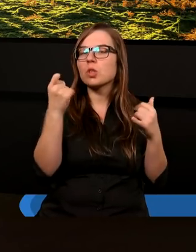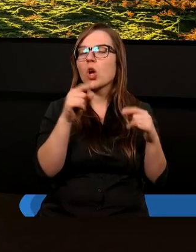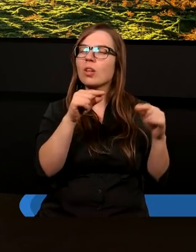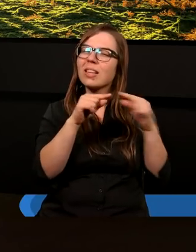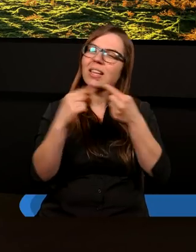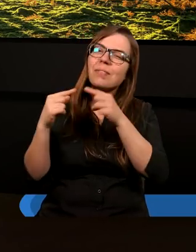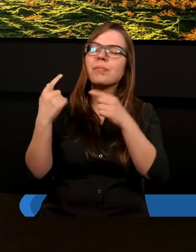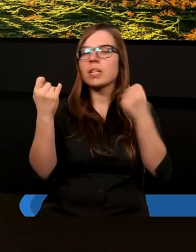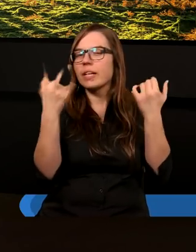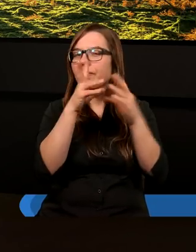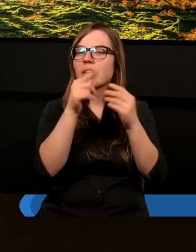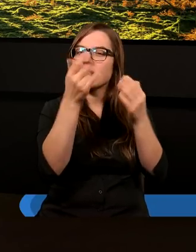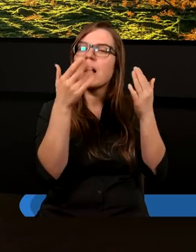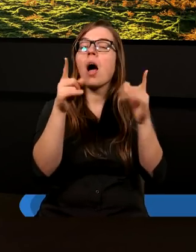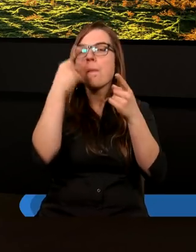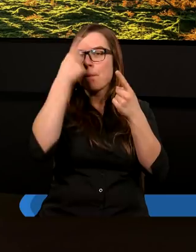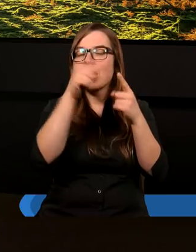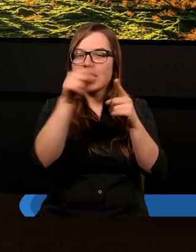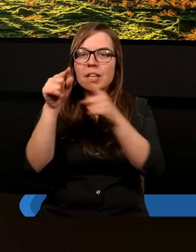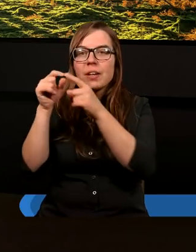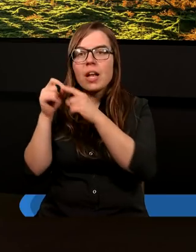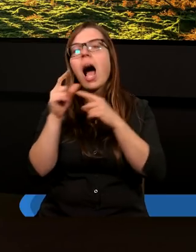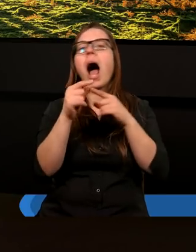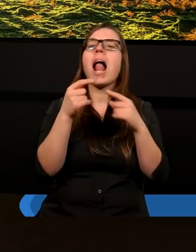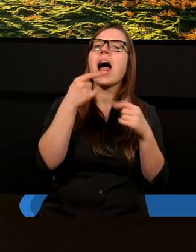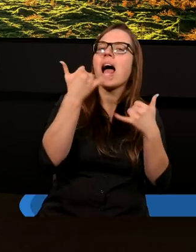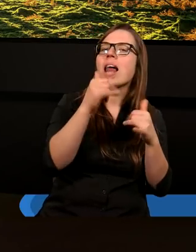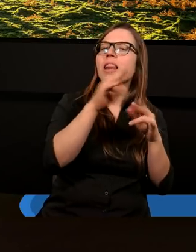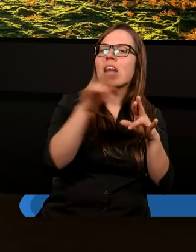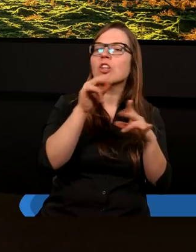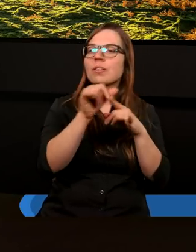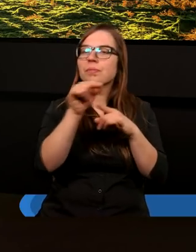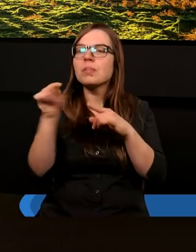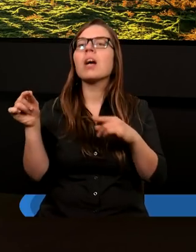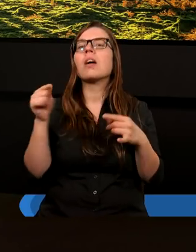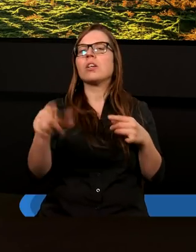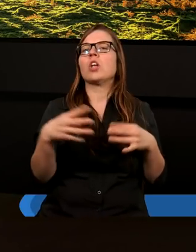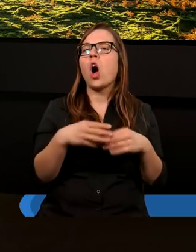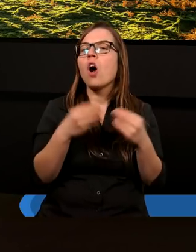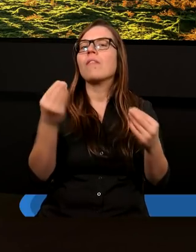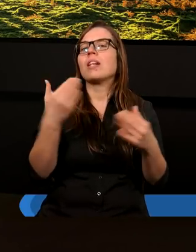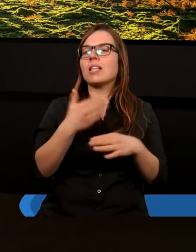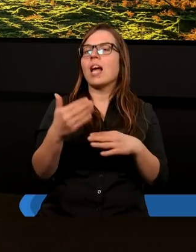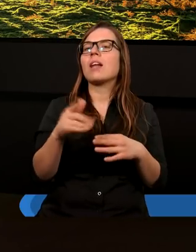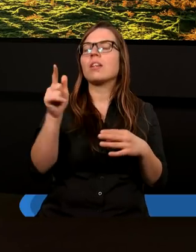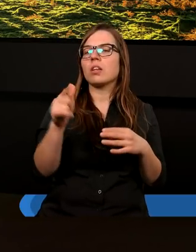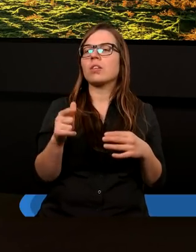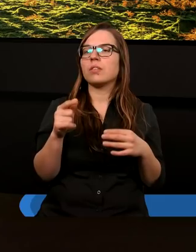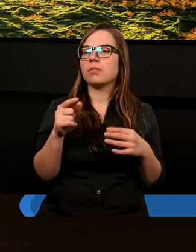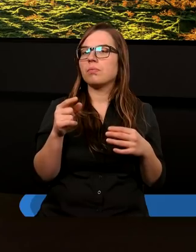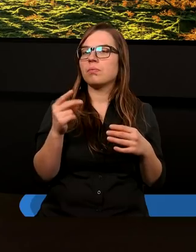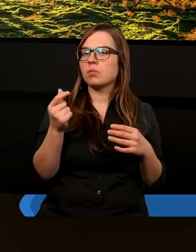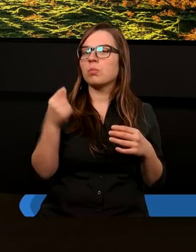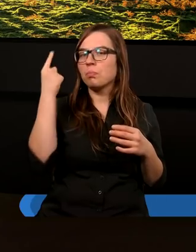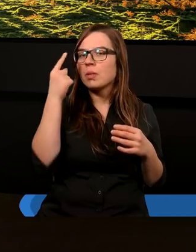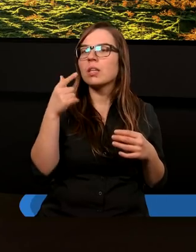inna, prawda? Ten wspólny mianownik jest troszkę inny. I takie może pytanie, przepraszam, rozwijające Zenku, tą twoją myśl, już udzielam